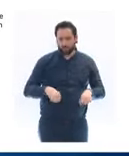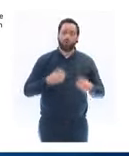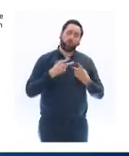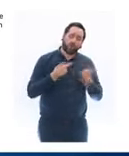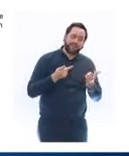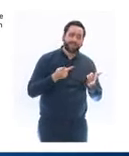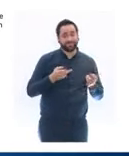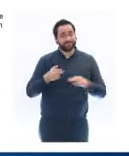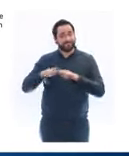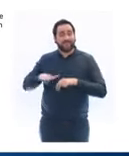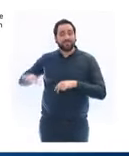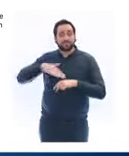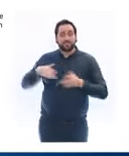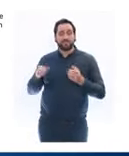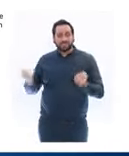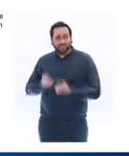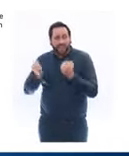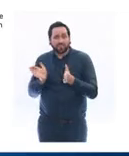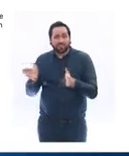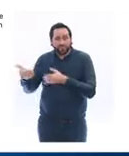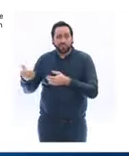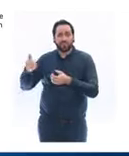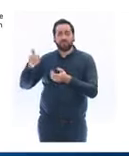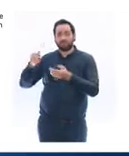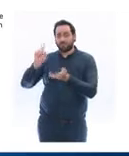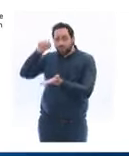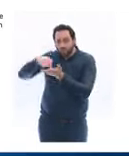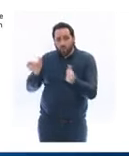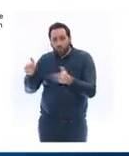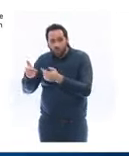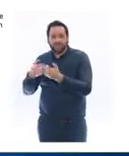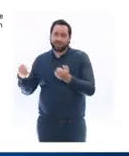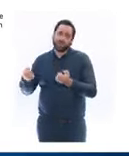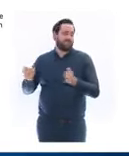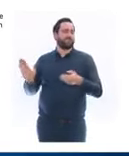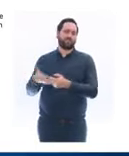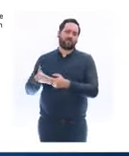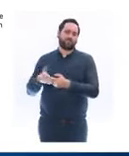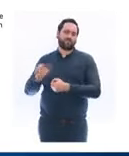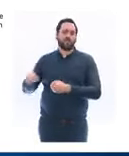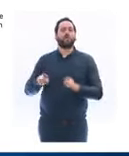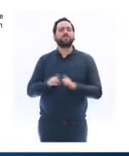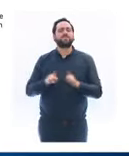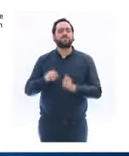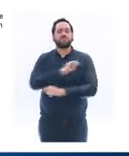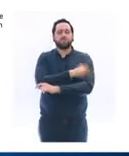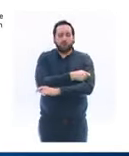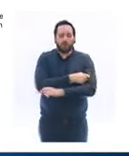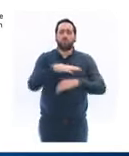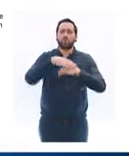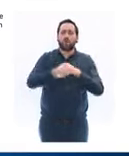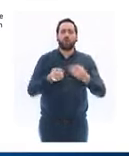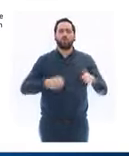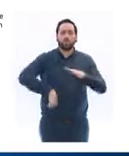gymnases seront fermées. Et les sports collectifs de plein air, le foot, le basket, le rugby, etc., interdits.